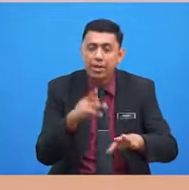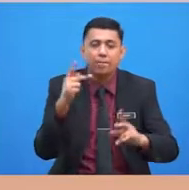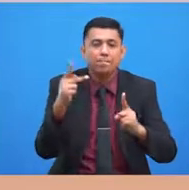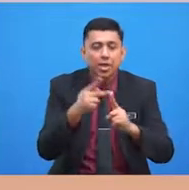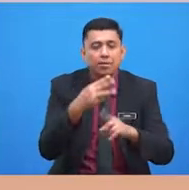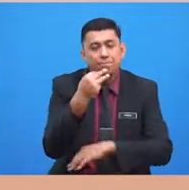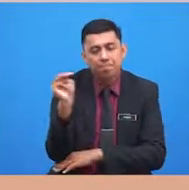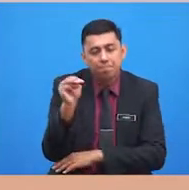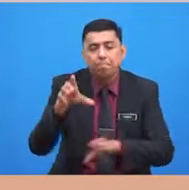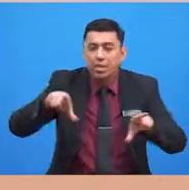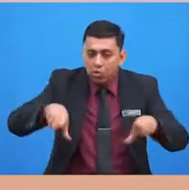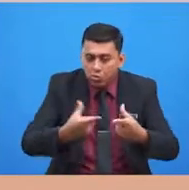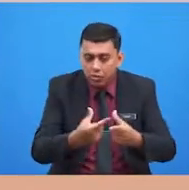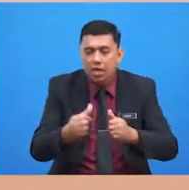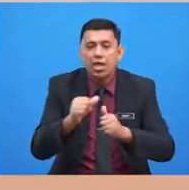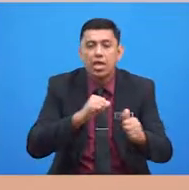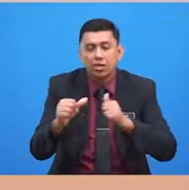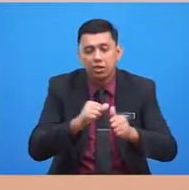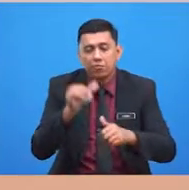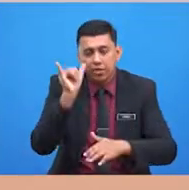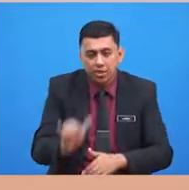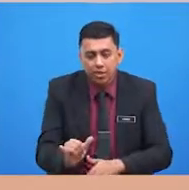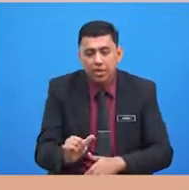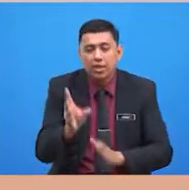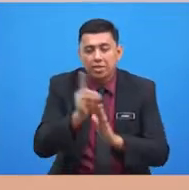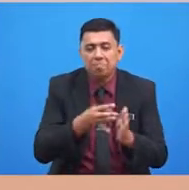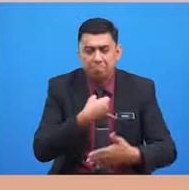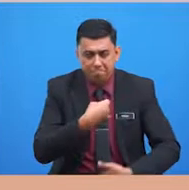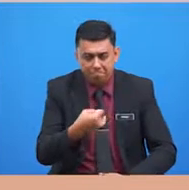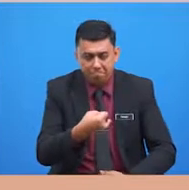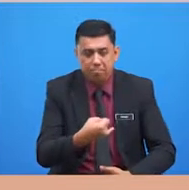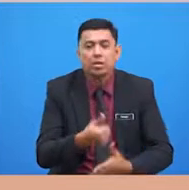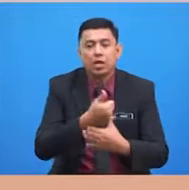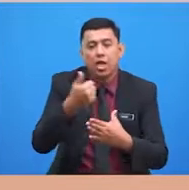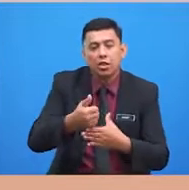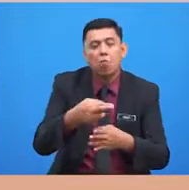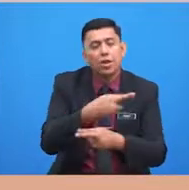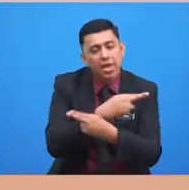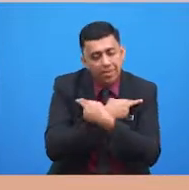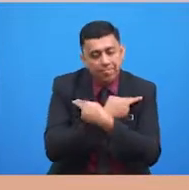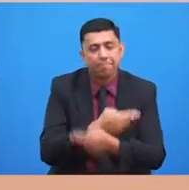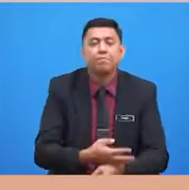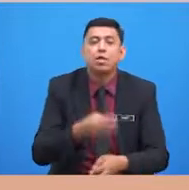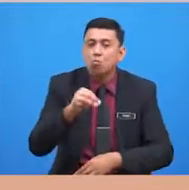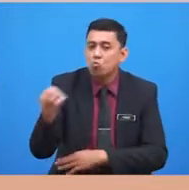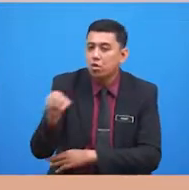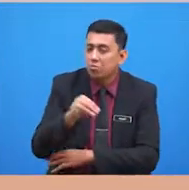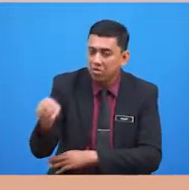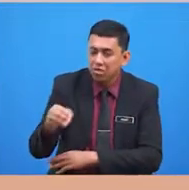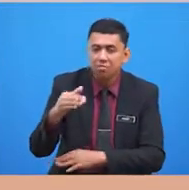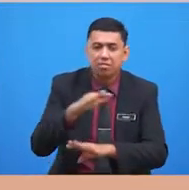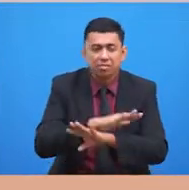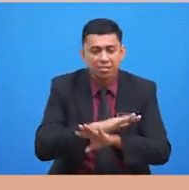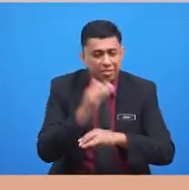untuk melakukan aktiviti yang diingini atau berehat. Murid-murid, tahu